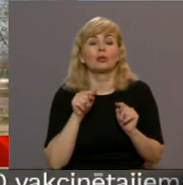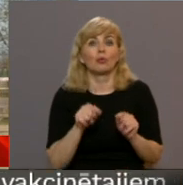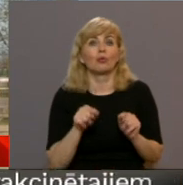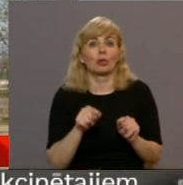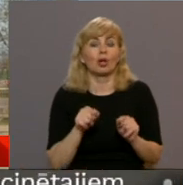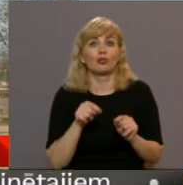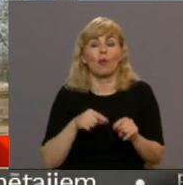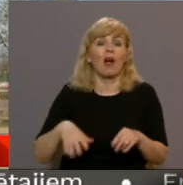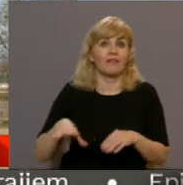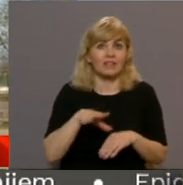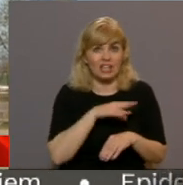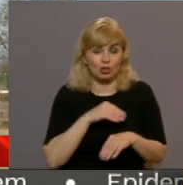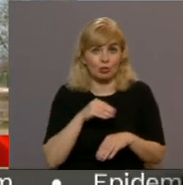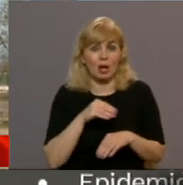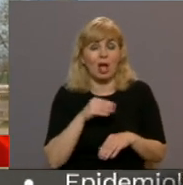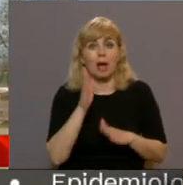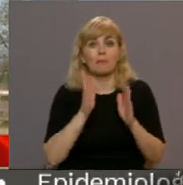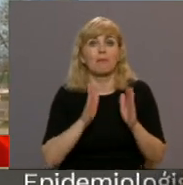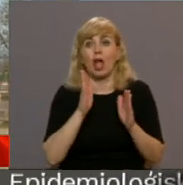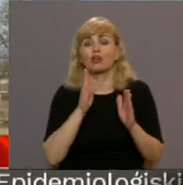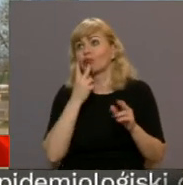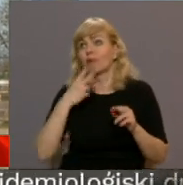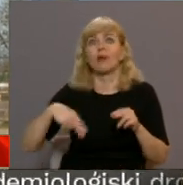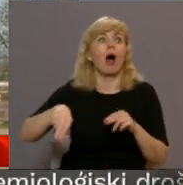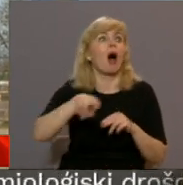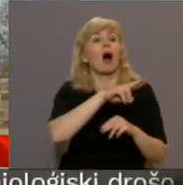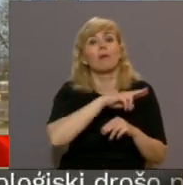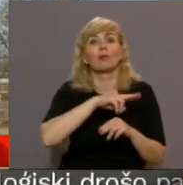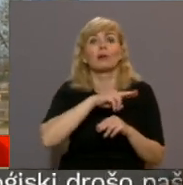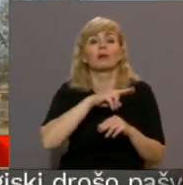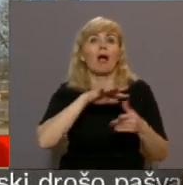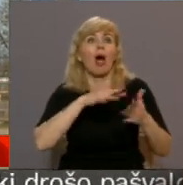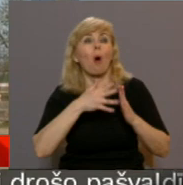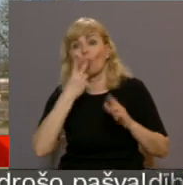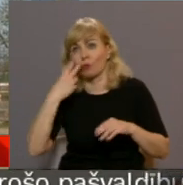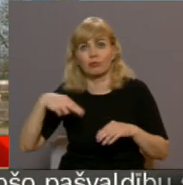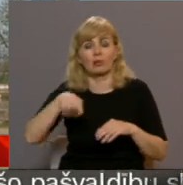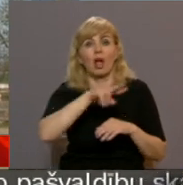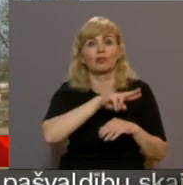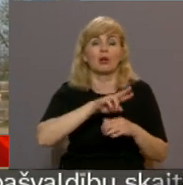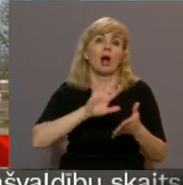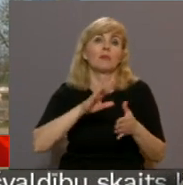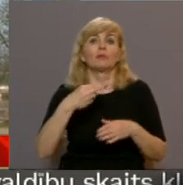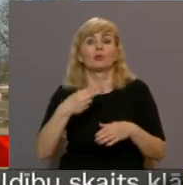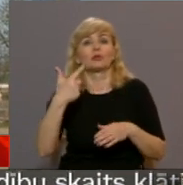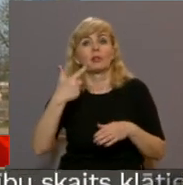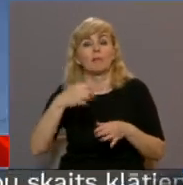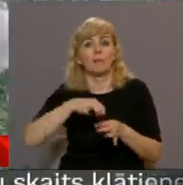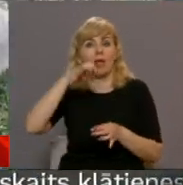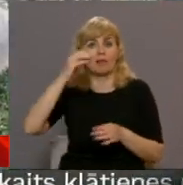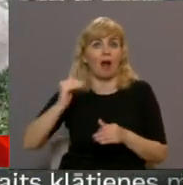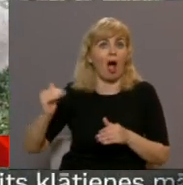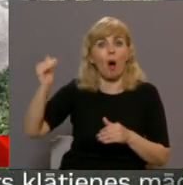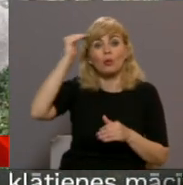šo te visu, tā teikt, mežotnes apkārt, un visus tāvos laukus varēs redzēt aptuveni no 27 metru augstumu.